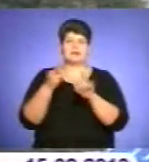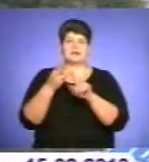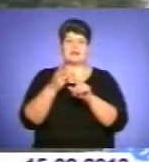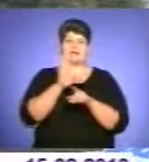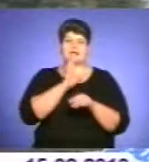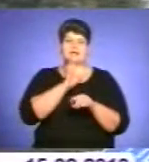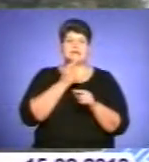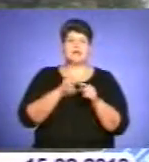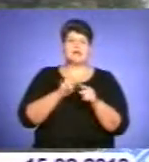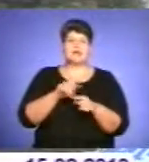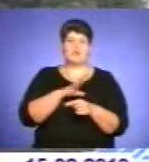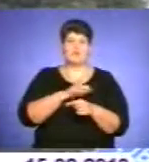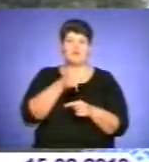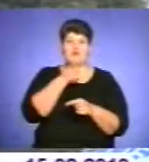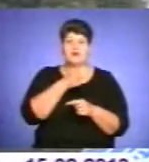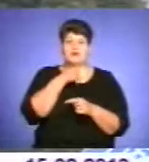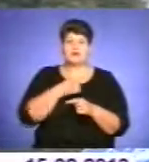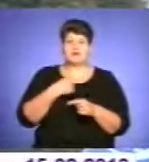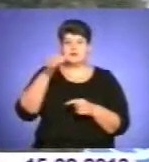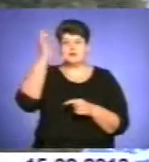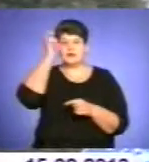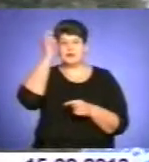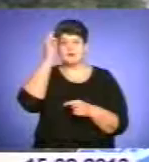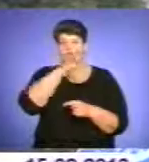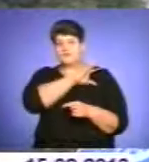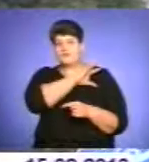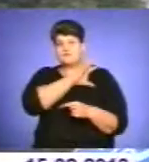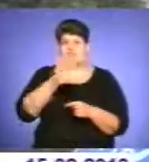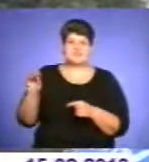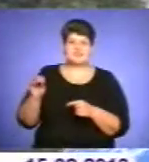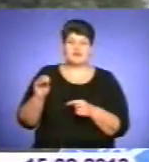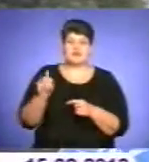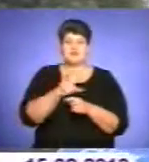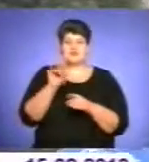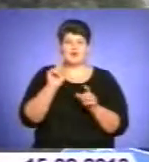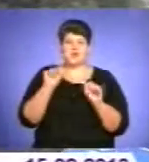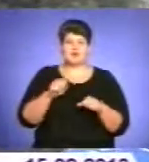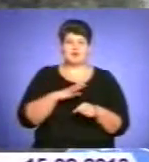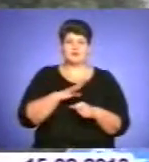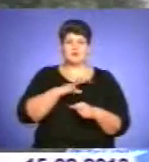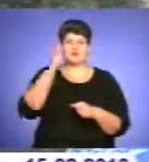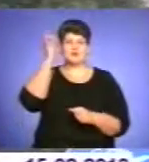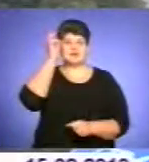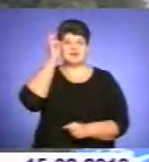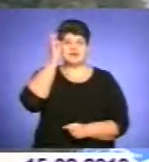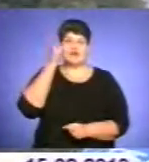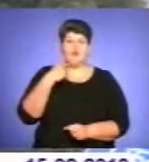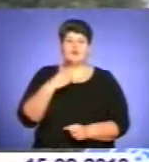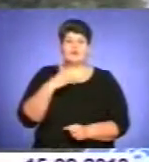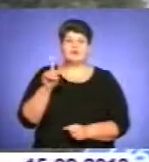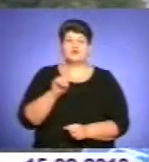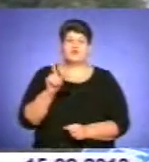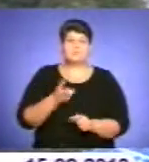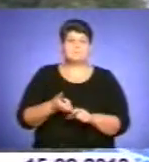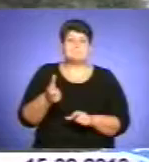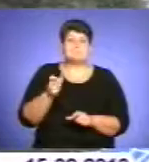це було випробування. Вона казала, що вже згадала екзистенціалізм, сартра, і це вже можна було згадати. Вона казала, що